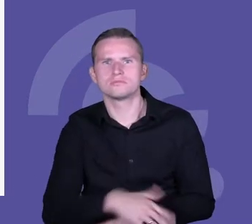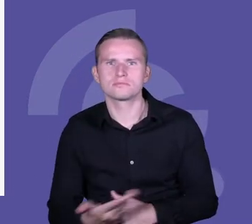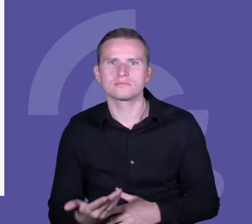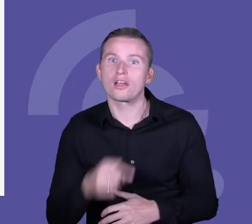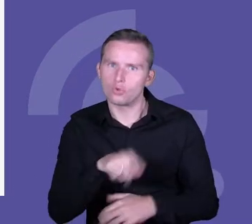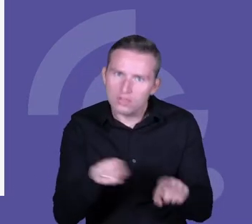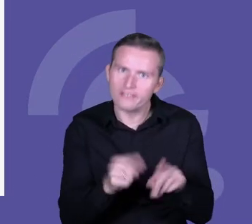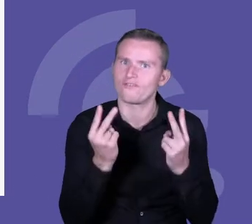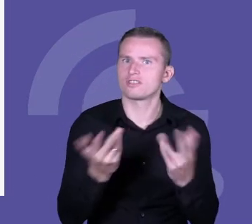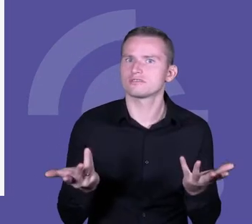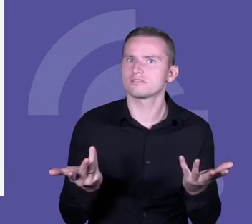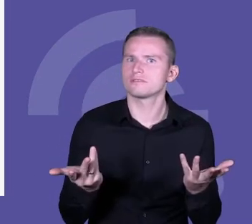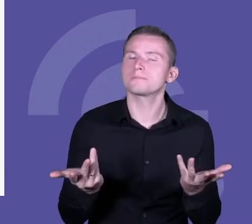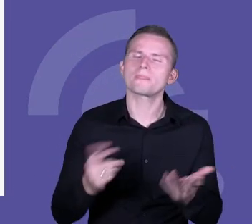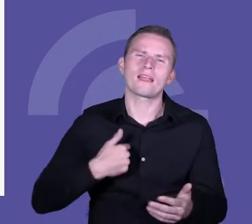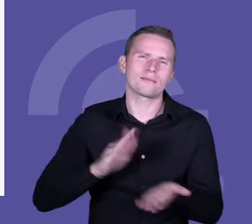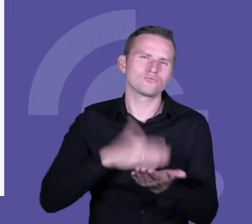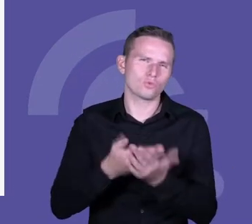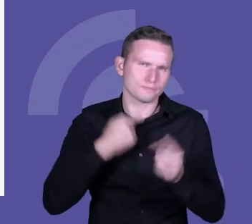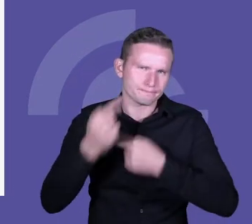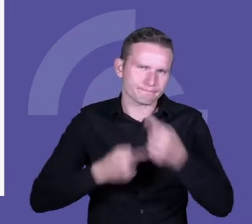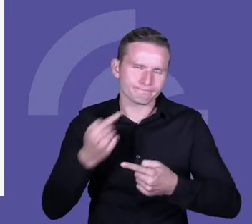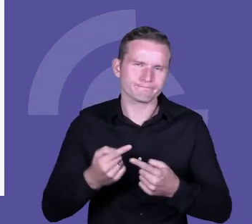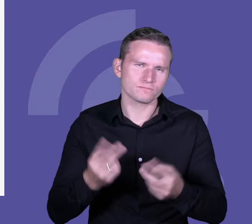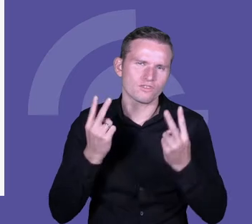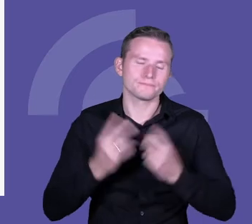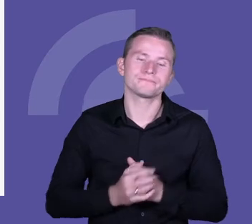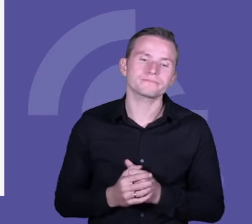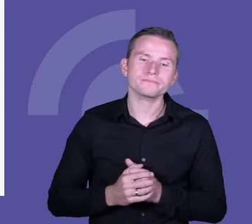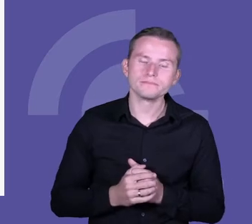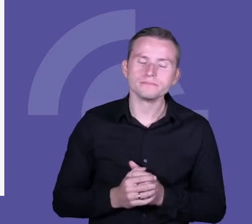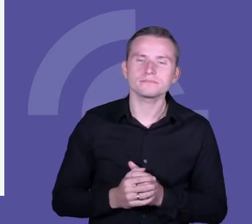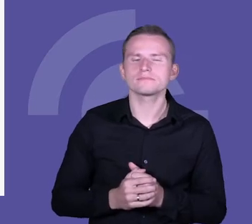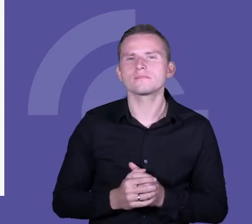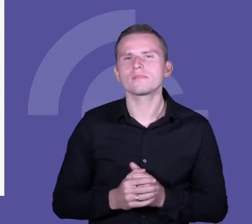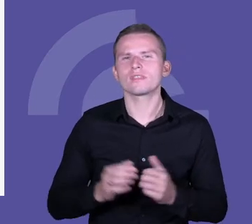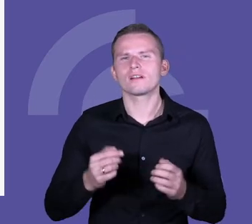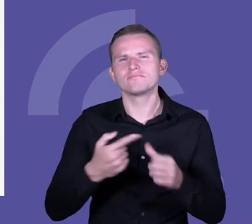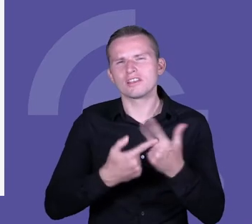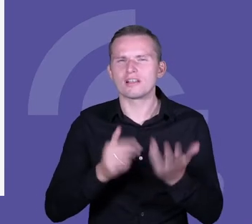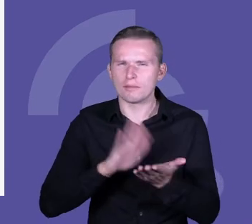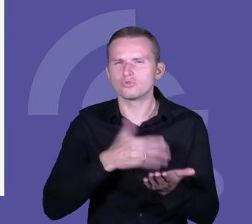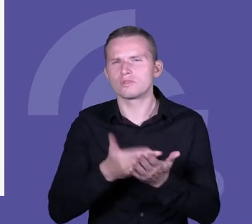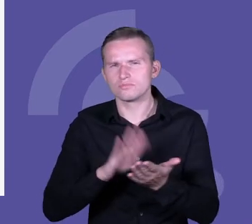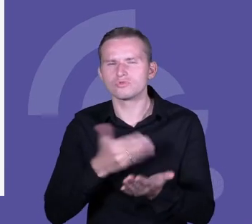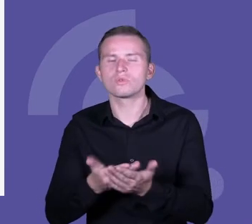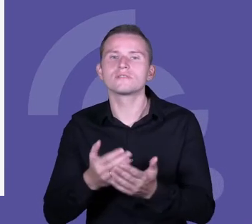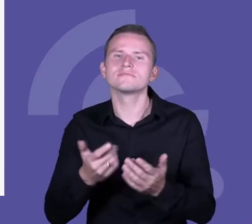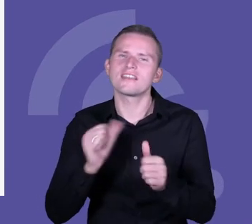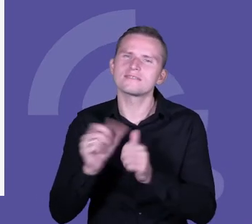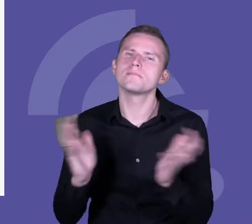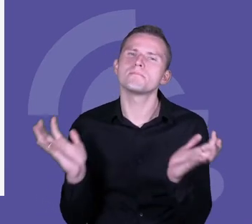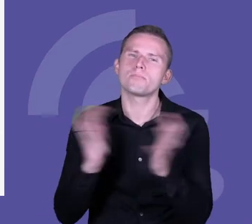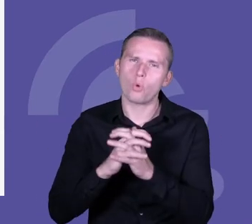Ja podam taki przykład, bardzo istotny, związanych, właściwie kilka takich przykładów związanych z pułapkami, no bo